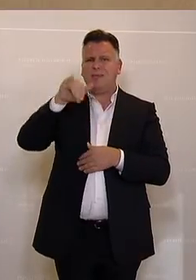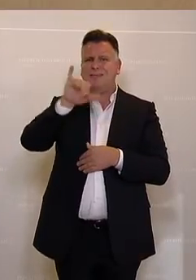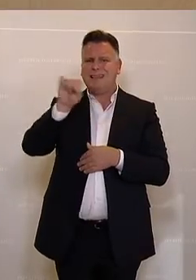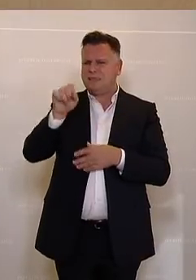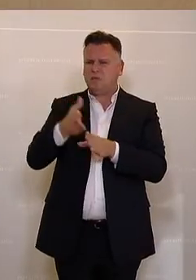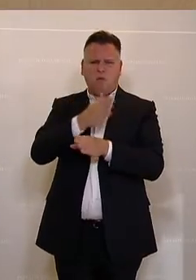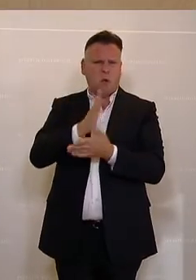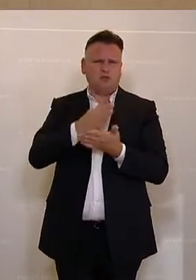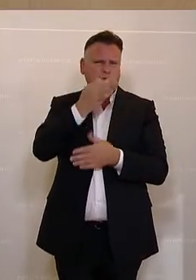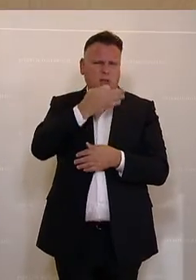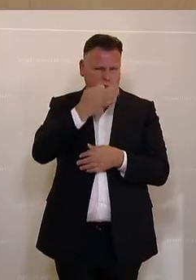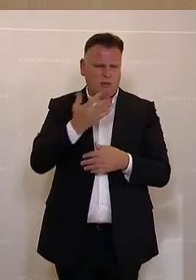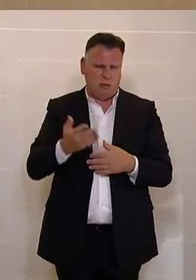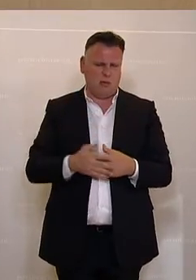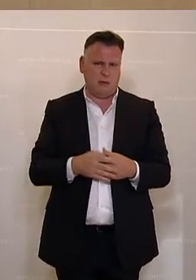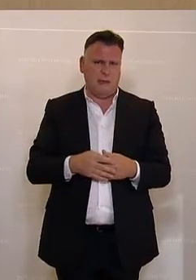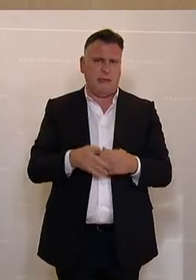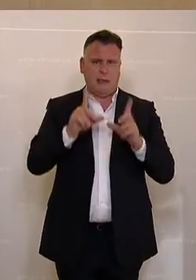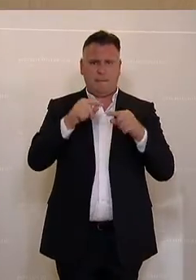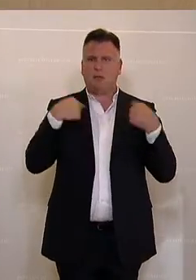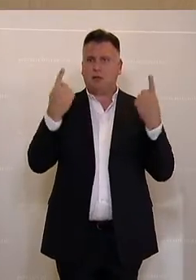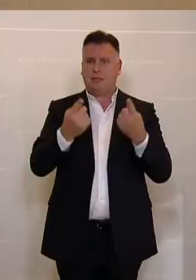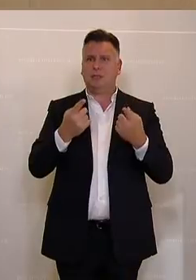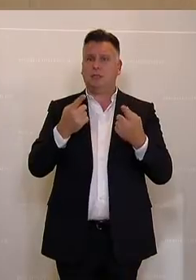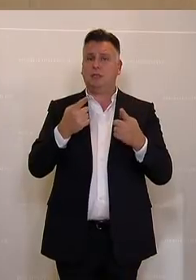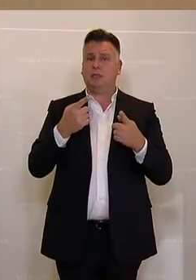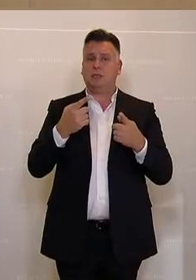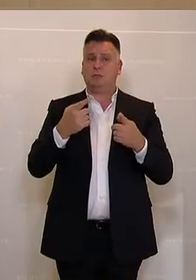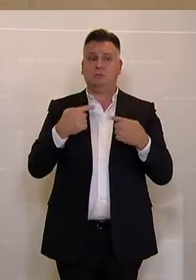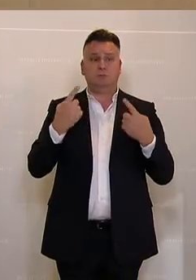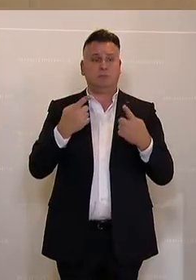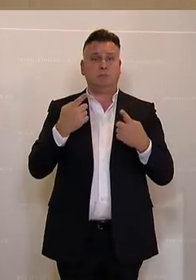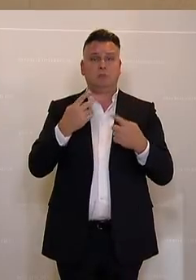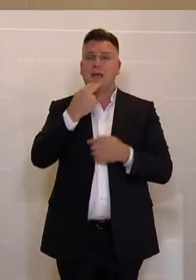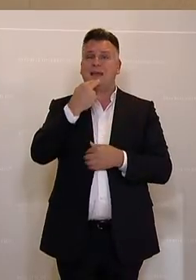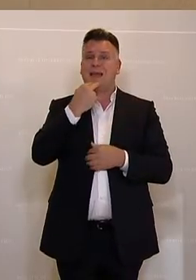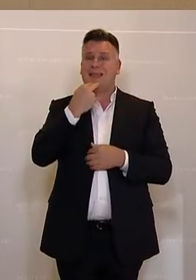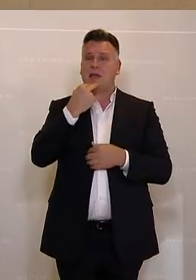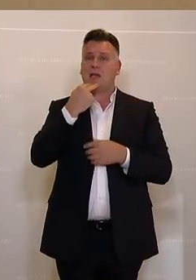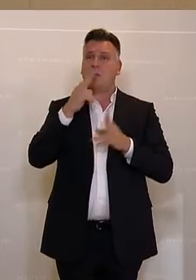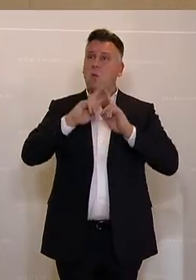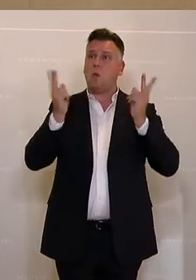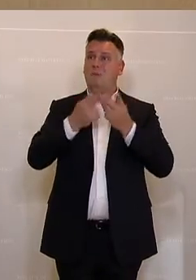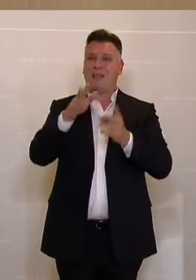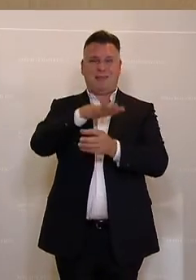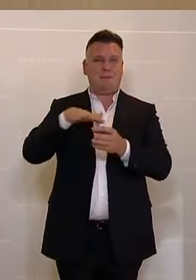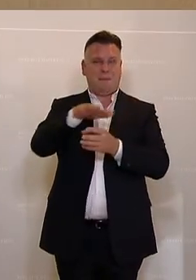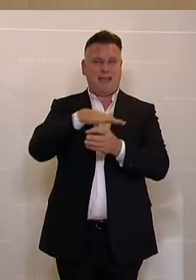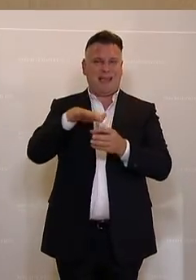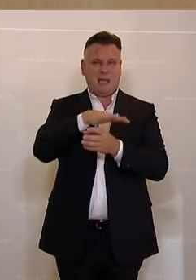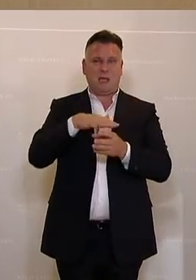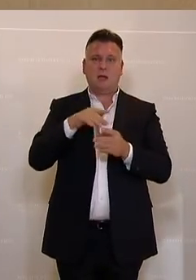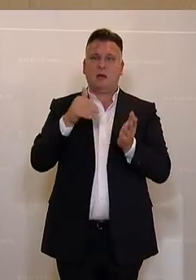treffend gesagt. Wir werden unsere Ziele, die wir im Energie-, im Umweltbereich uns gesetzt haben, auch nur über